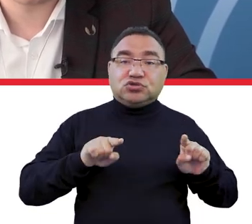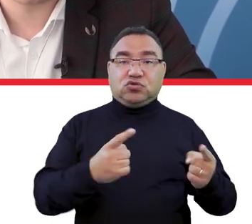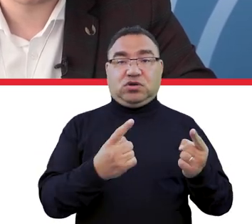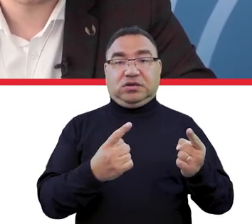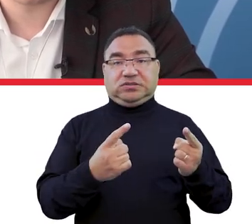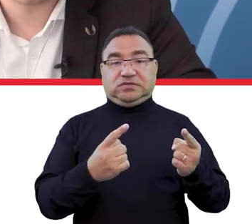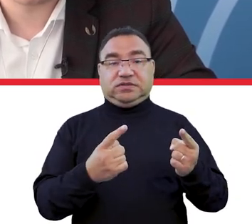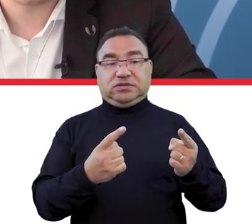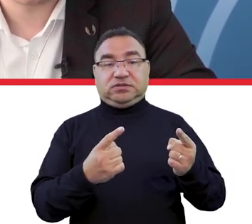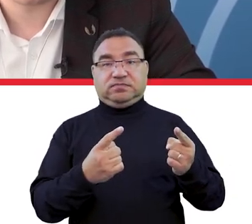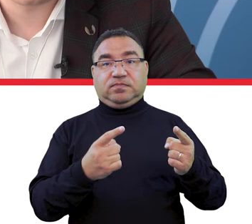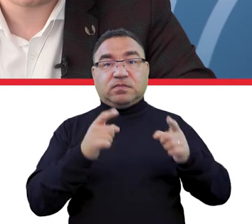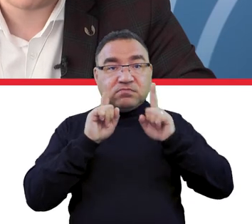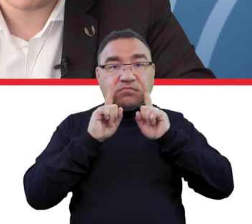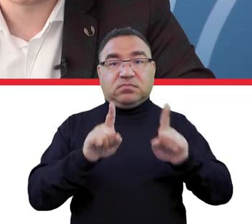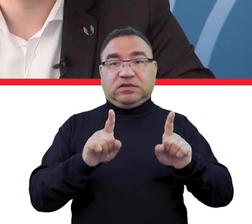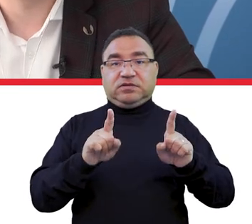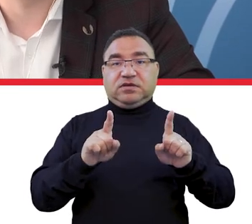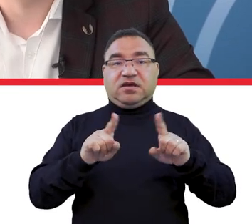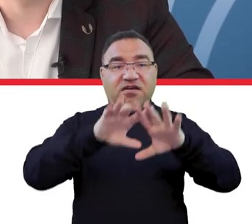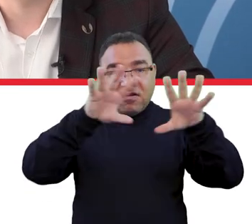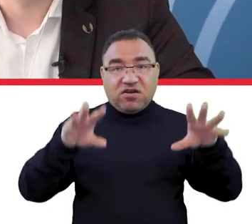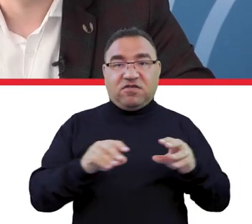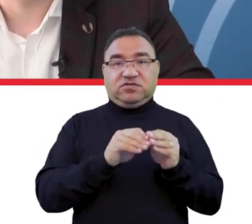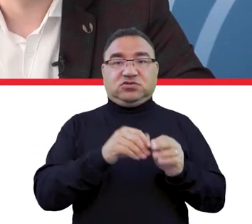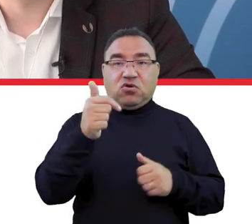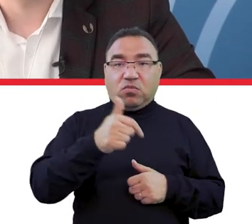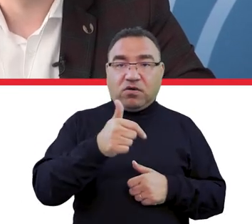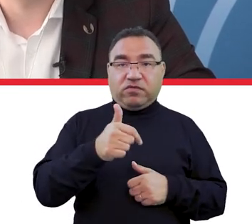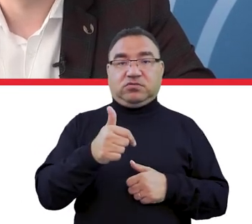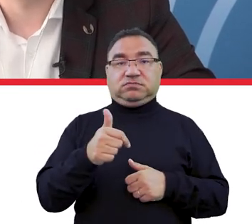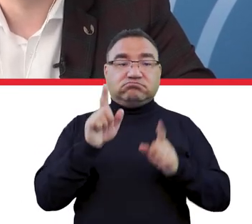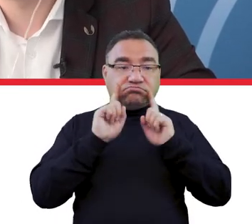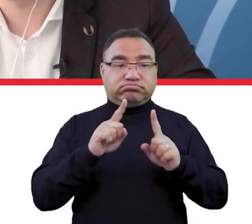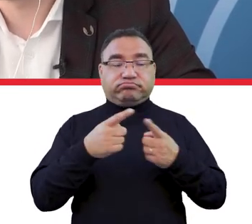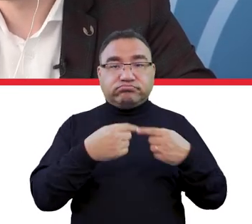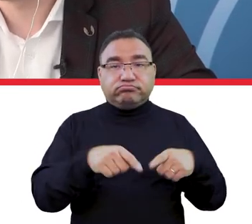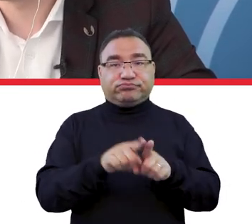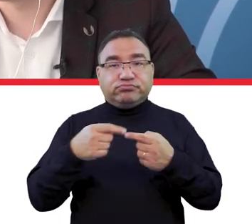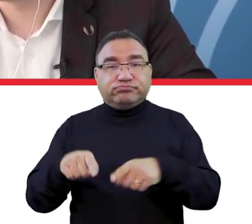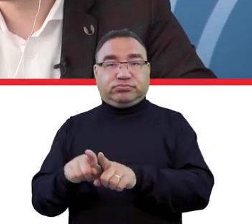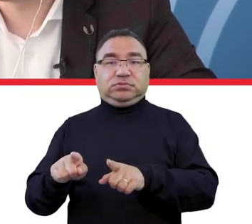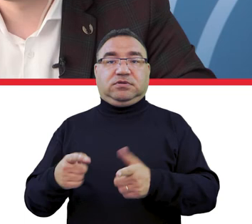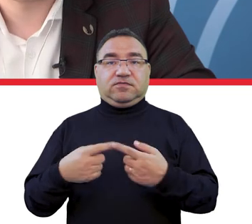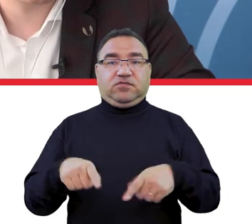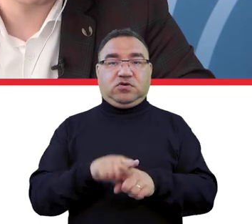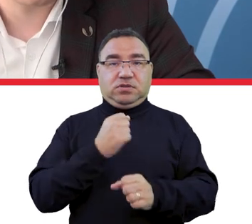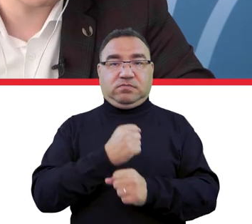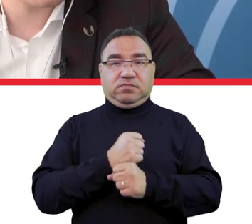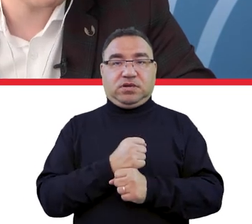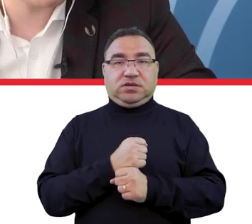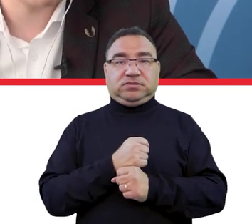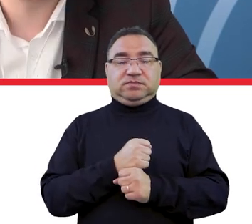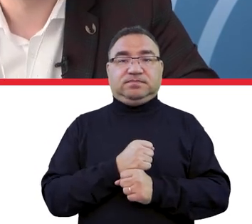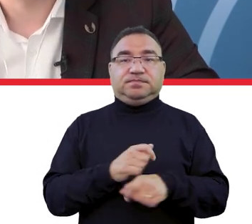organizowana, żeby rzeczywiście wszystkie obowiązki były podjęte i żeby też był